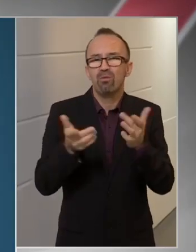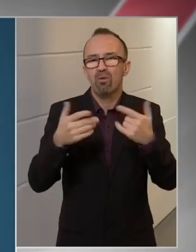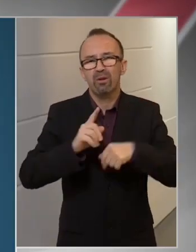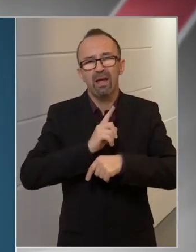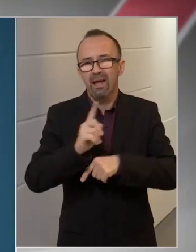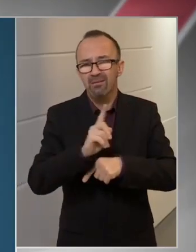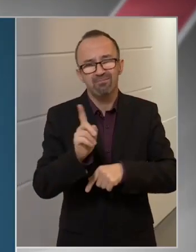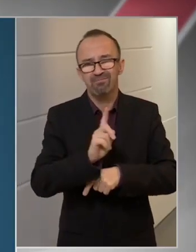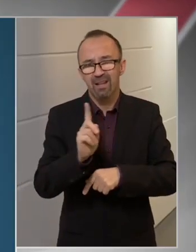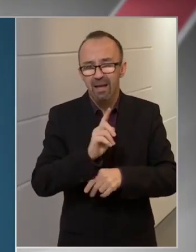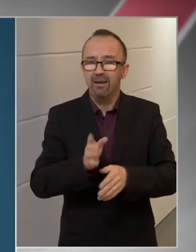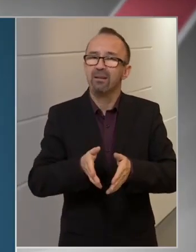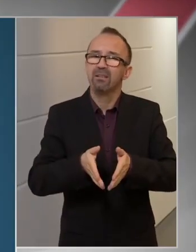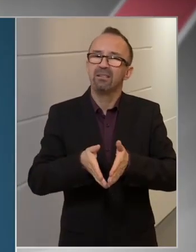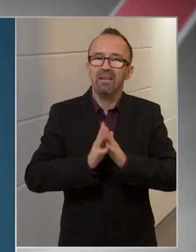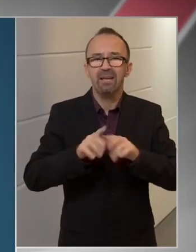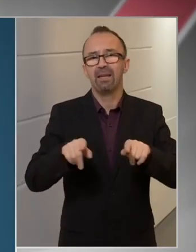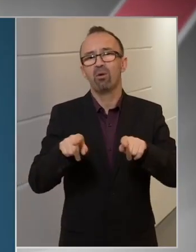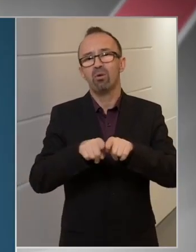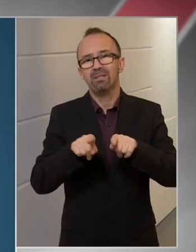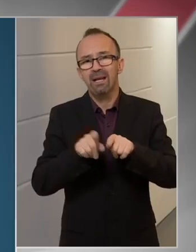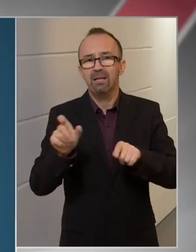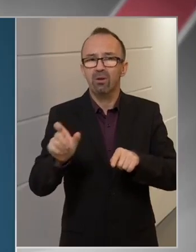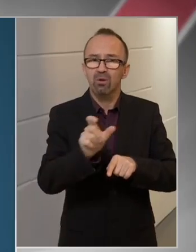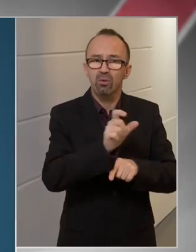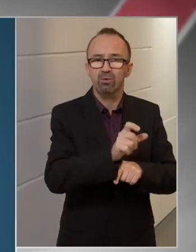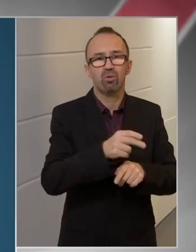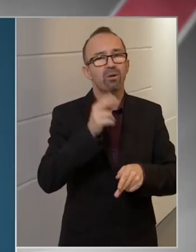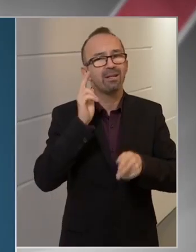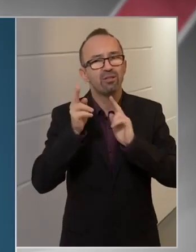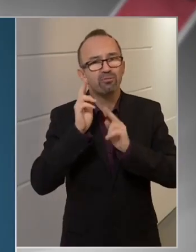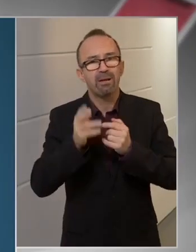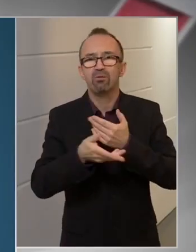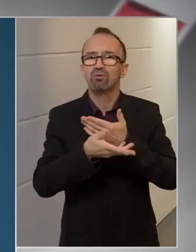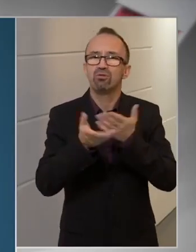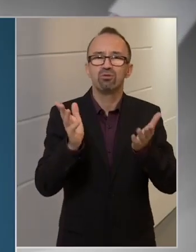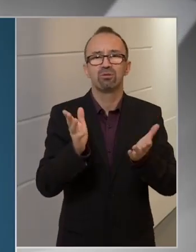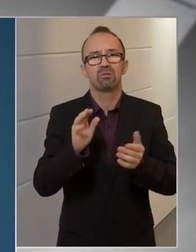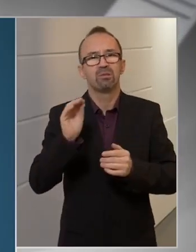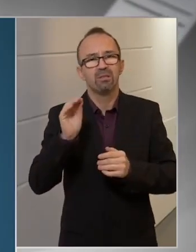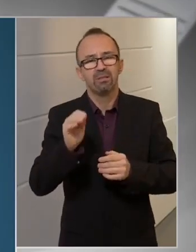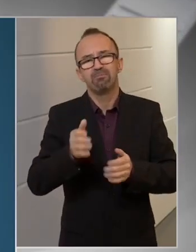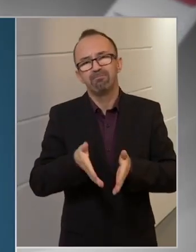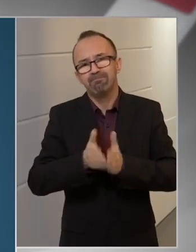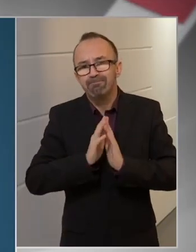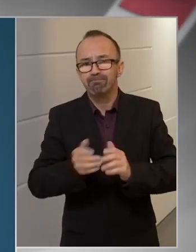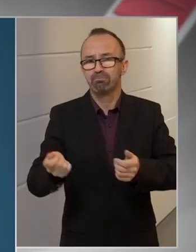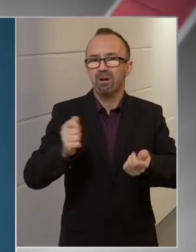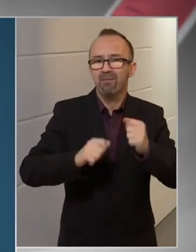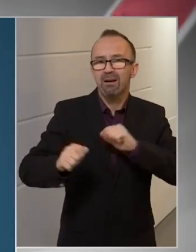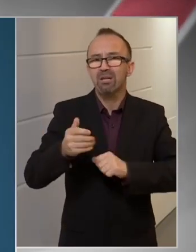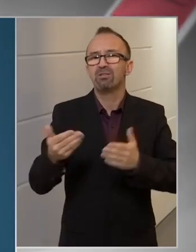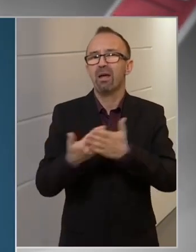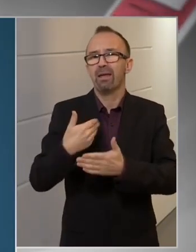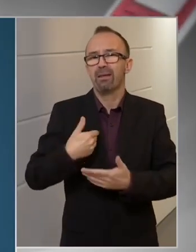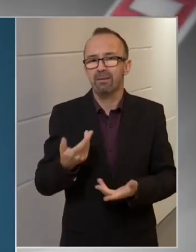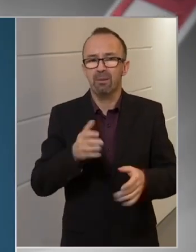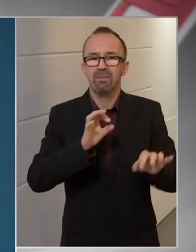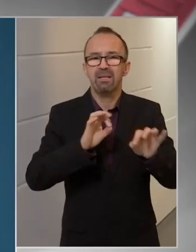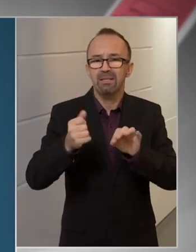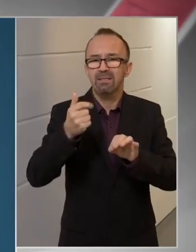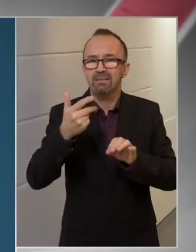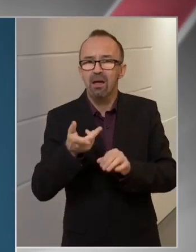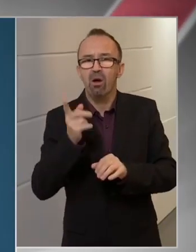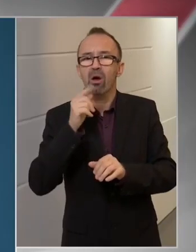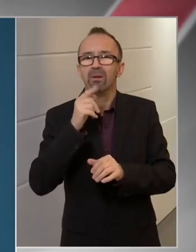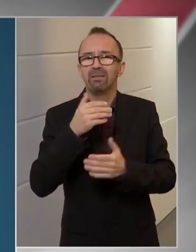helyekre. Kérjek meg a hozzátartozóikat, ismerőseiket, hogy vásároljanak be helyettük, intézzék